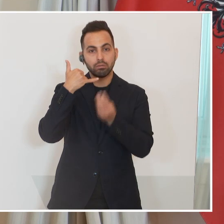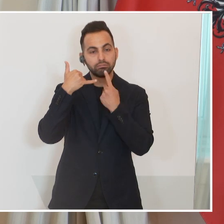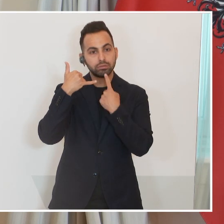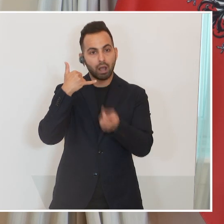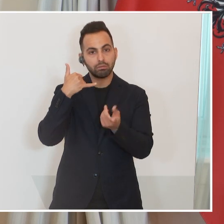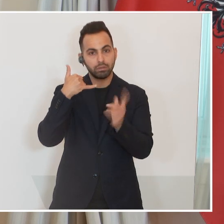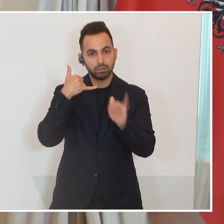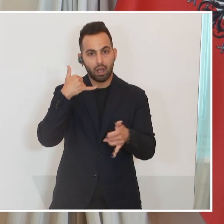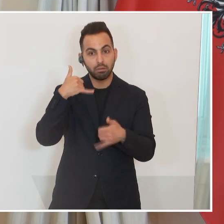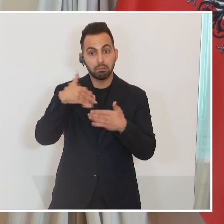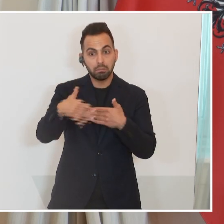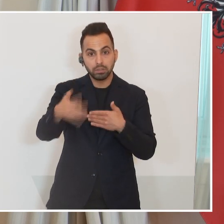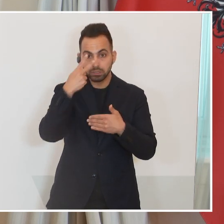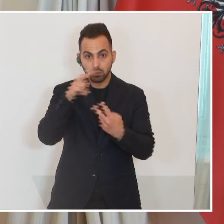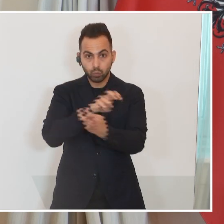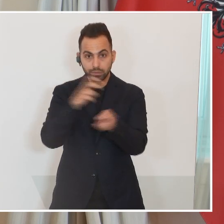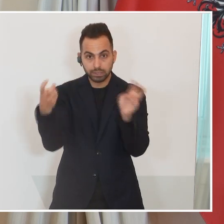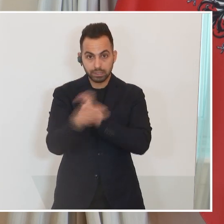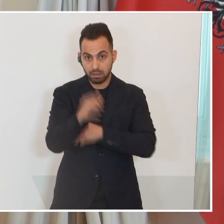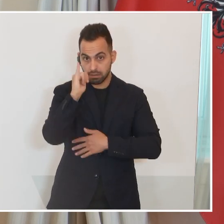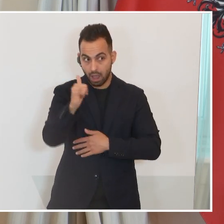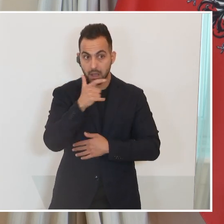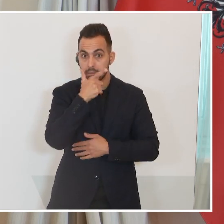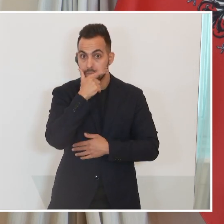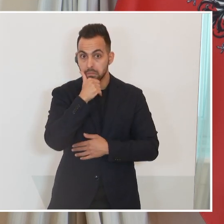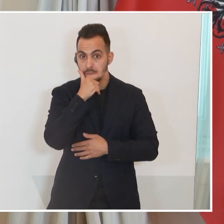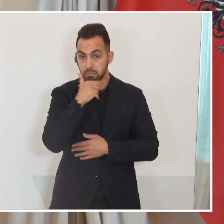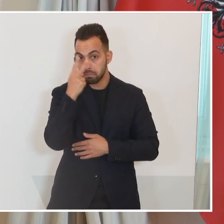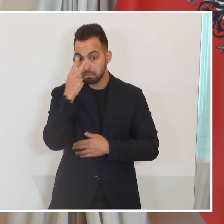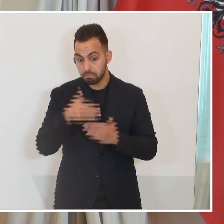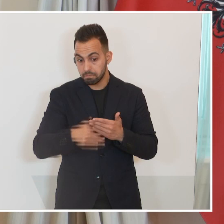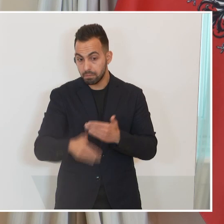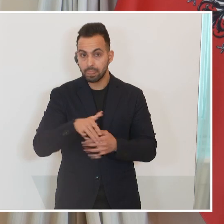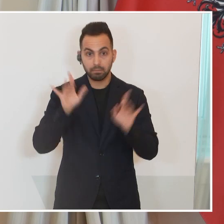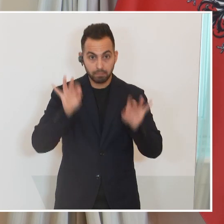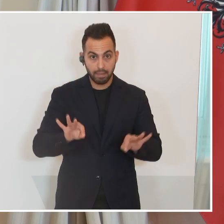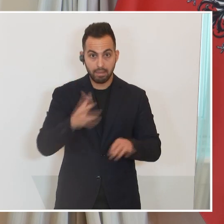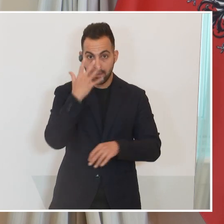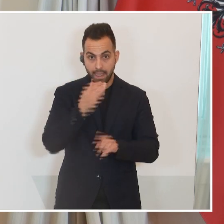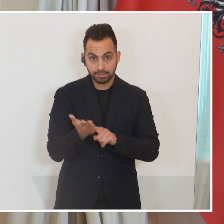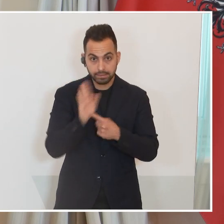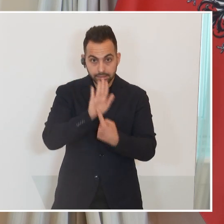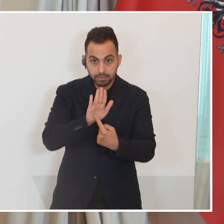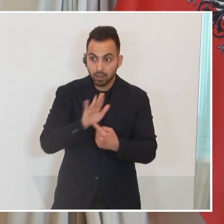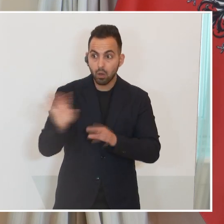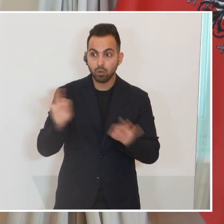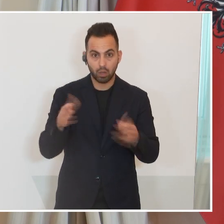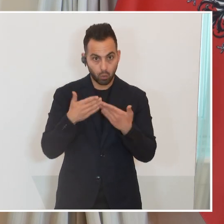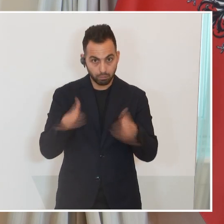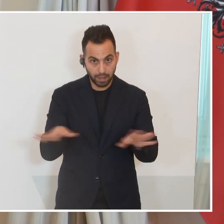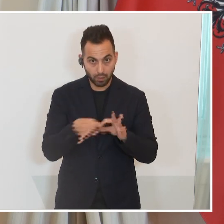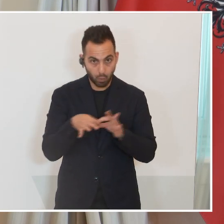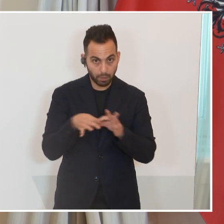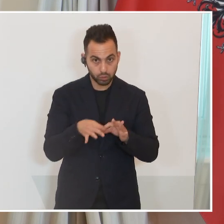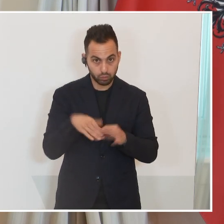All das wird sich jetzt eben in den nächsten Tagen weisen, ob es dann tatsächlich auch hier ein Zeichen gibt, einer Art der Kooperationsbereitschaft. Nochmals, finde,